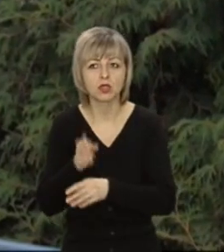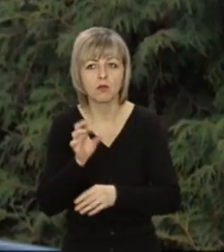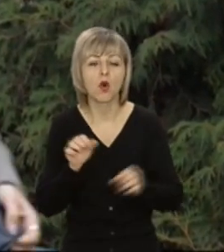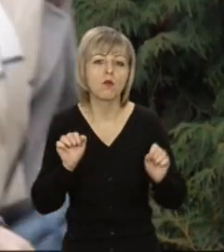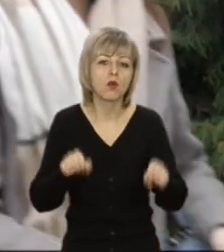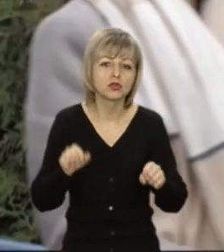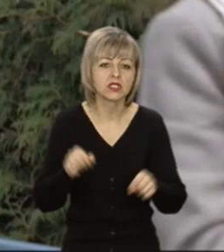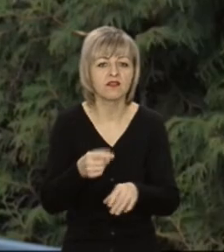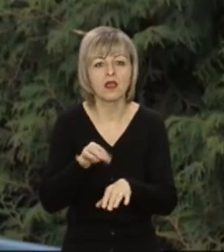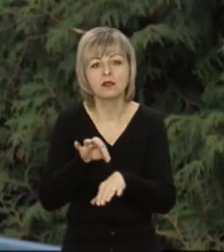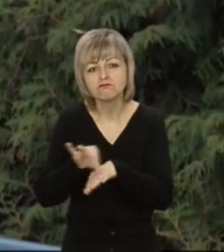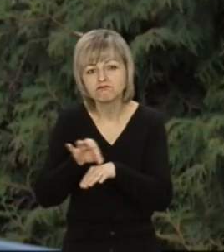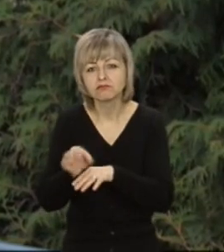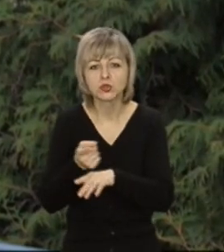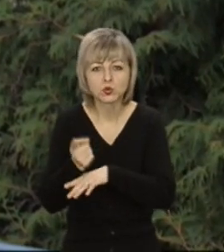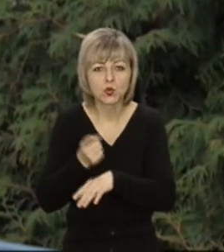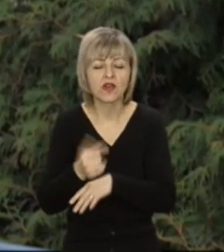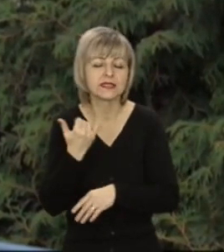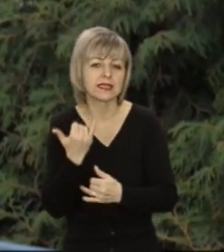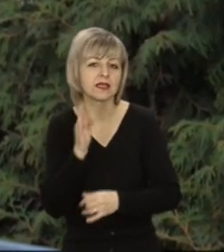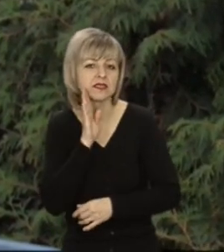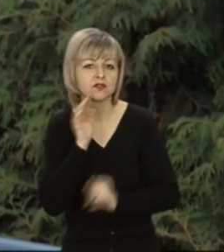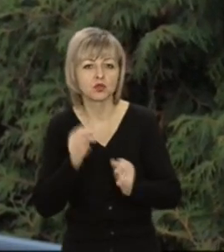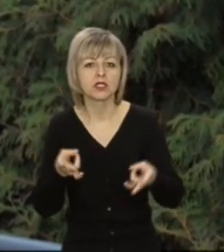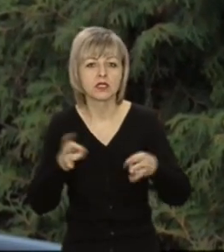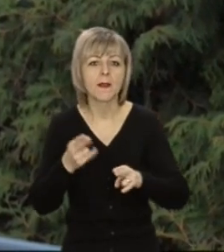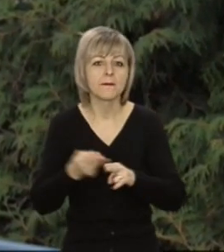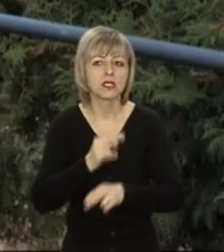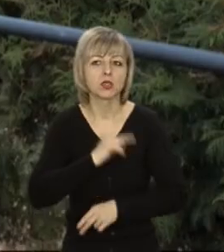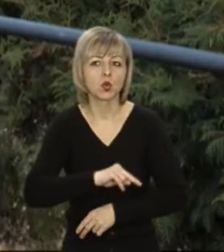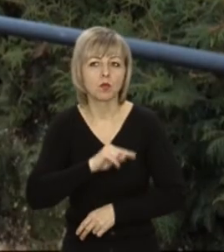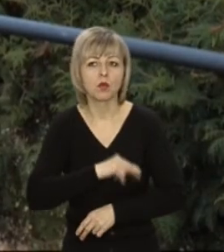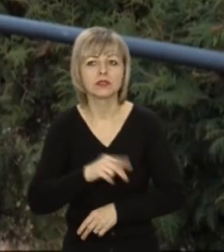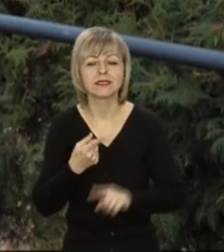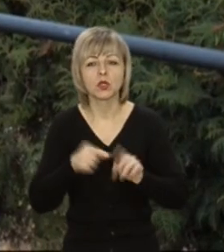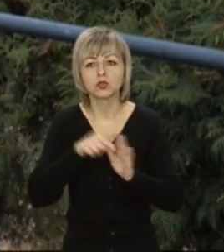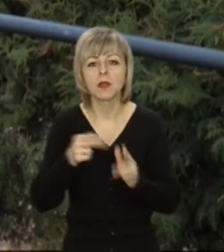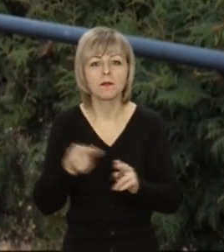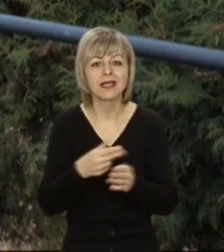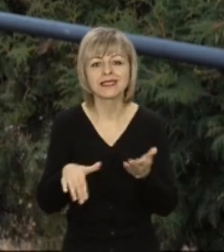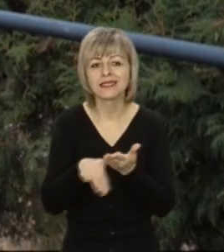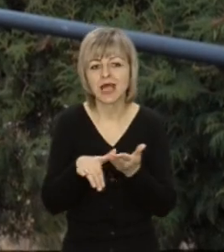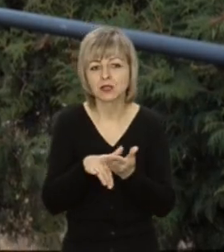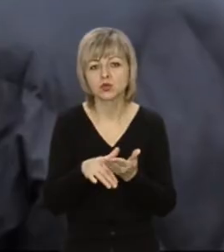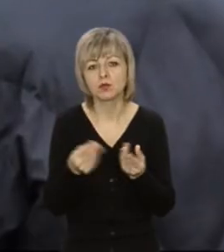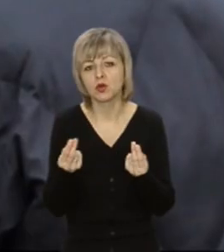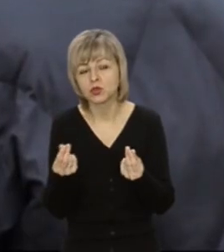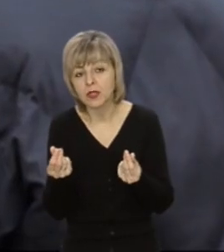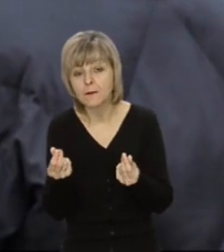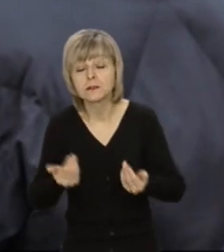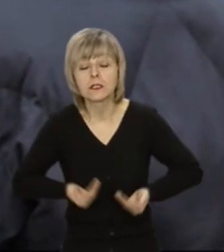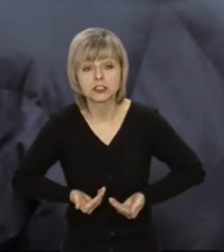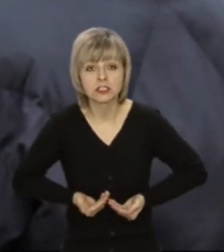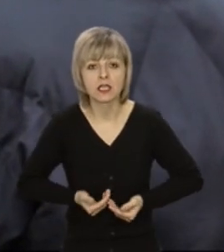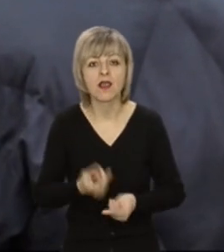можливе цкування. Наразі дівчина може залишитися без роботи, тобто без засобів для існування. Вона